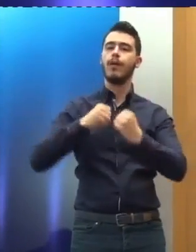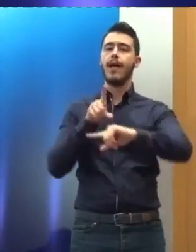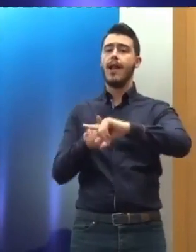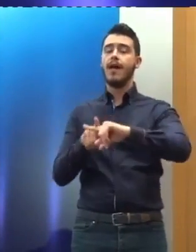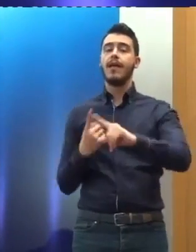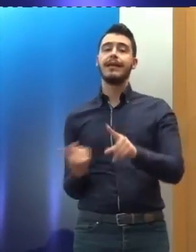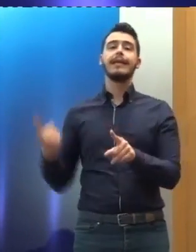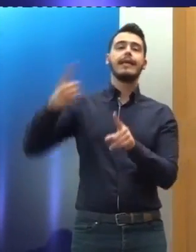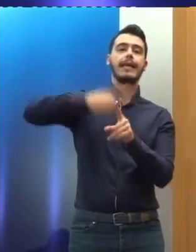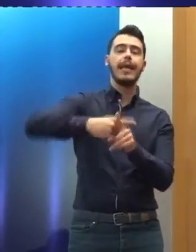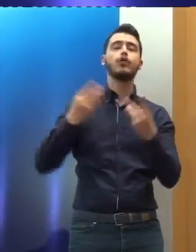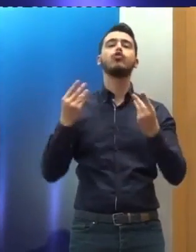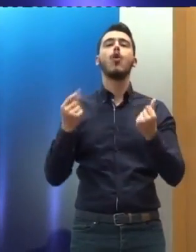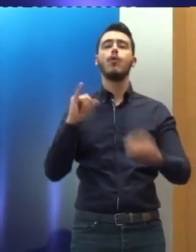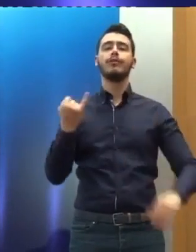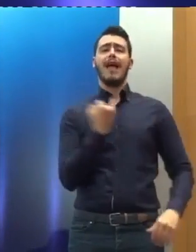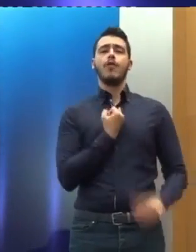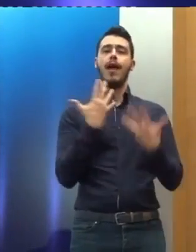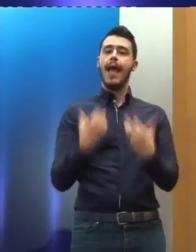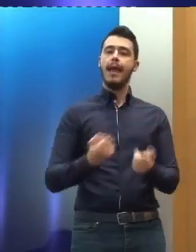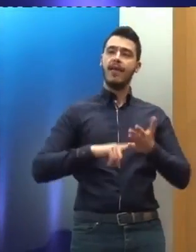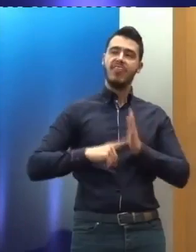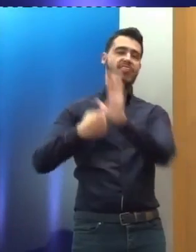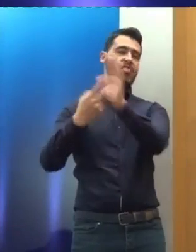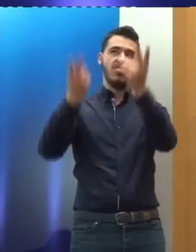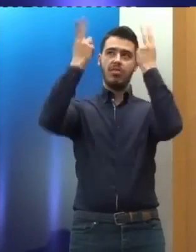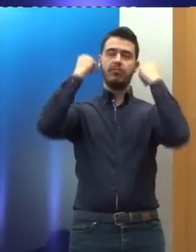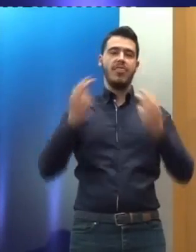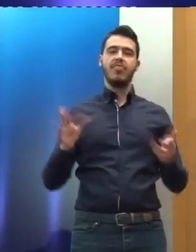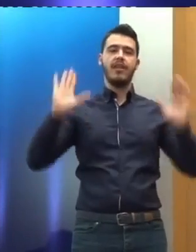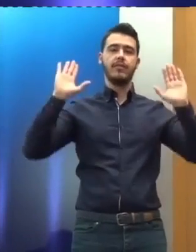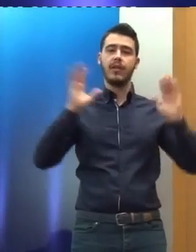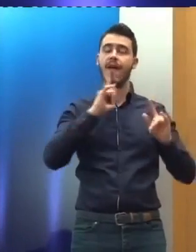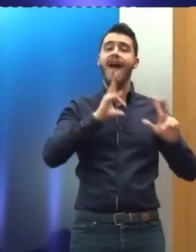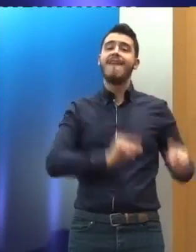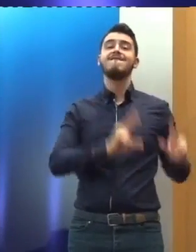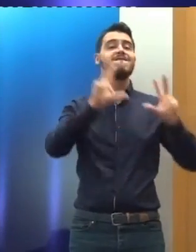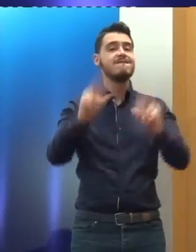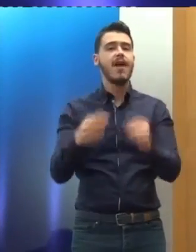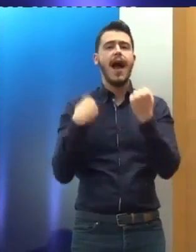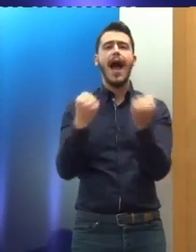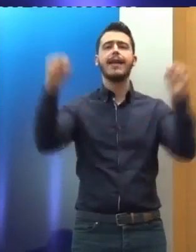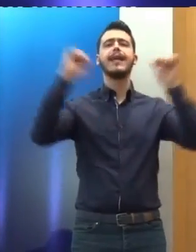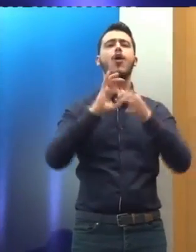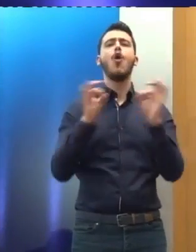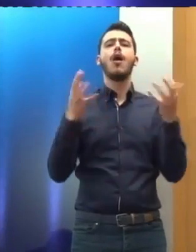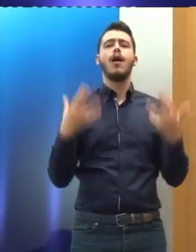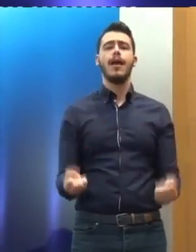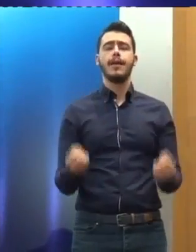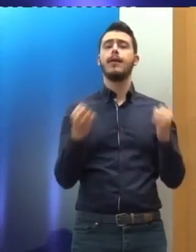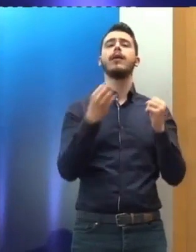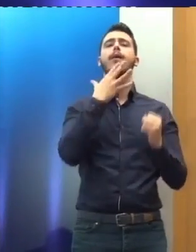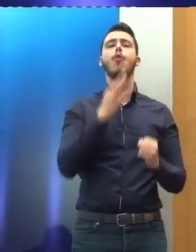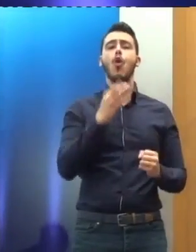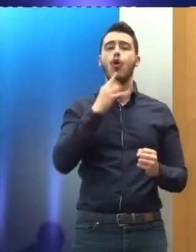δική της διακριτή ταυτότητα όπου αυτό απαιτείται. Την ίδια συμπάθεια είδαμε και στα ανεξάρτητα όργανα. Αναβόητησε το γεγονός ότι οι επικεφαλήσεις